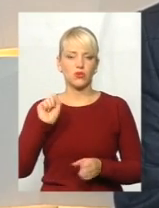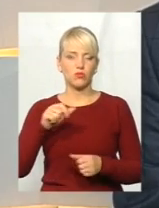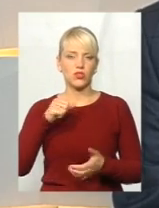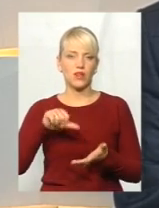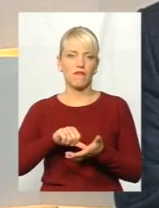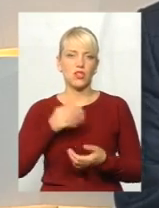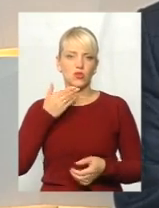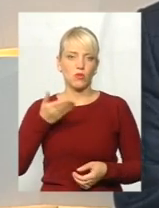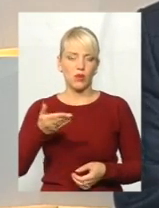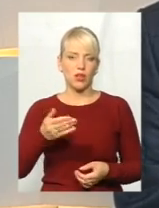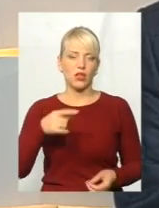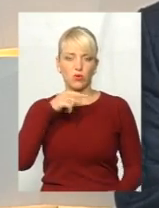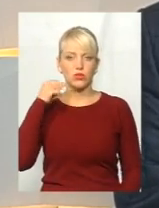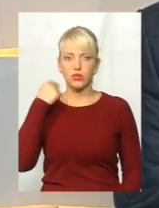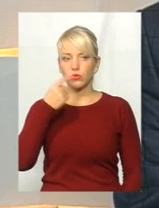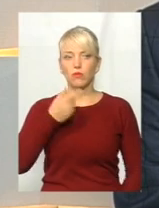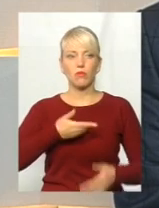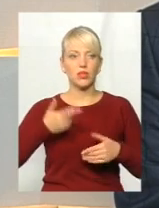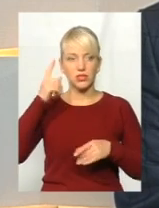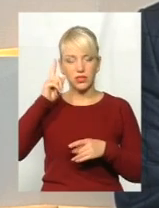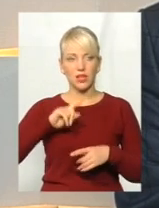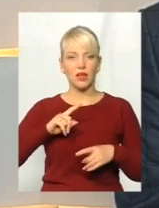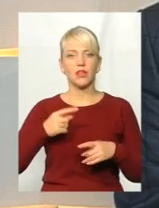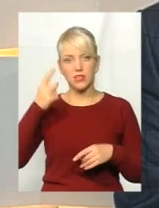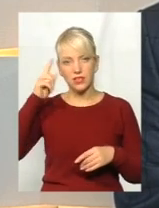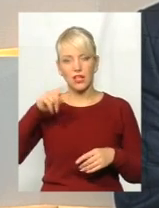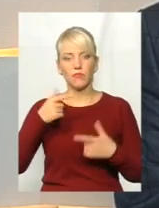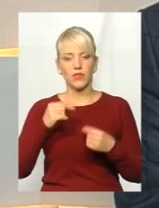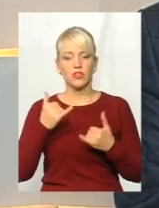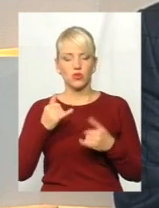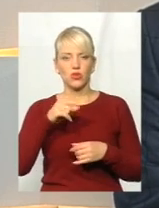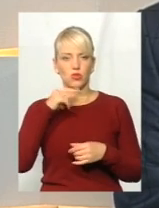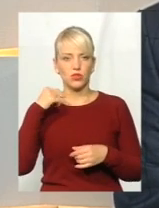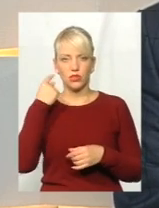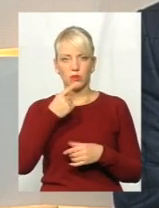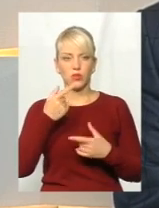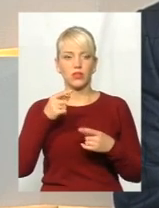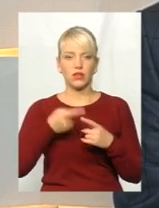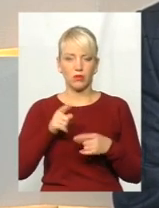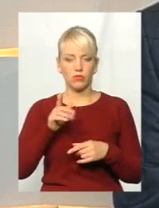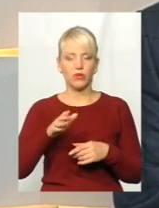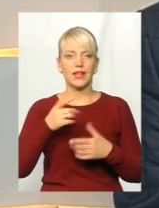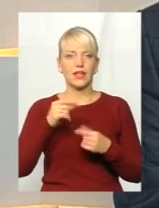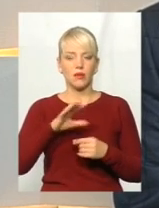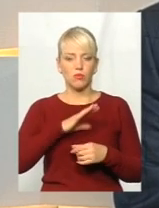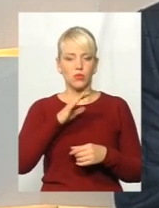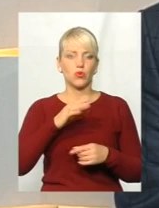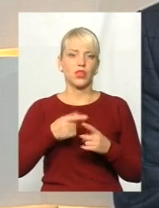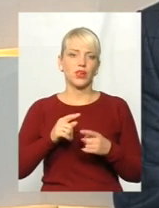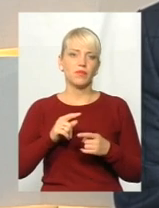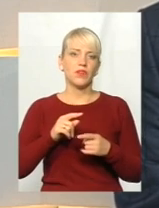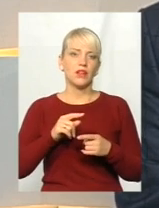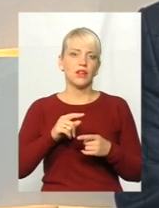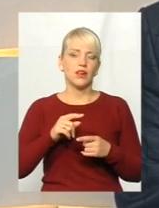мовою. Ми знаємо, що там, де сьогодні російська мова, де були пам'ятники Леніну, там сьогодні українську землю